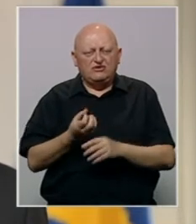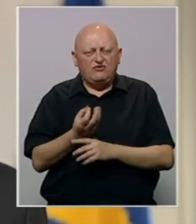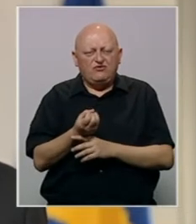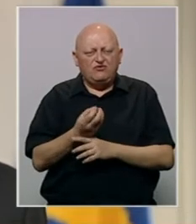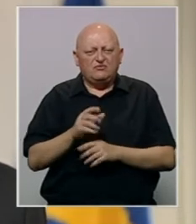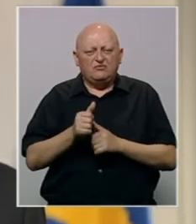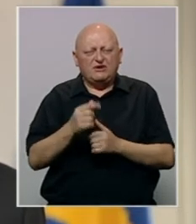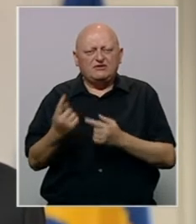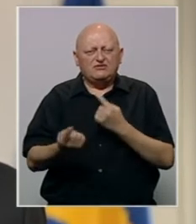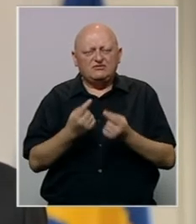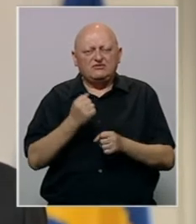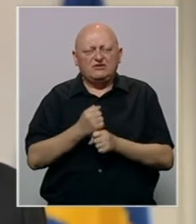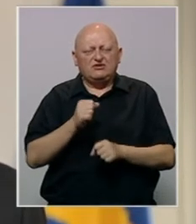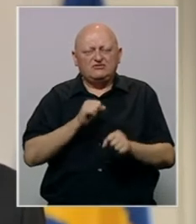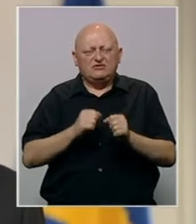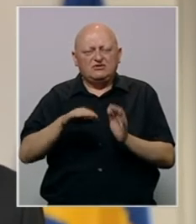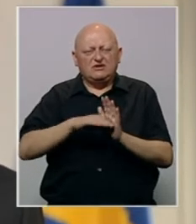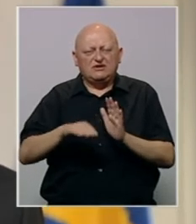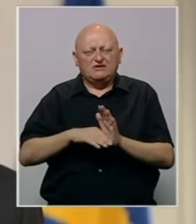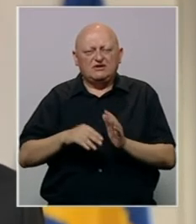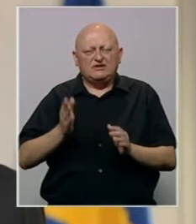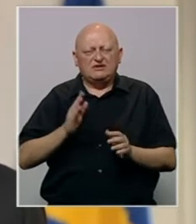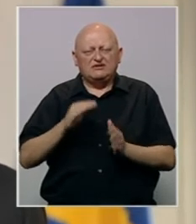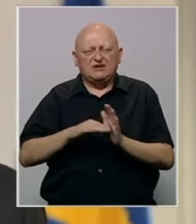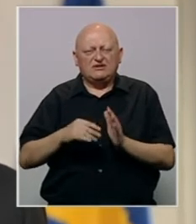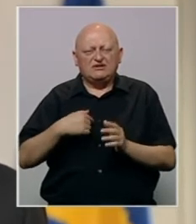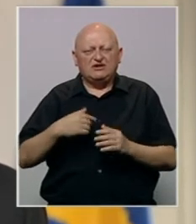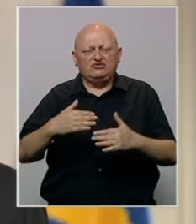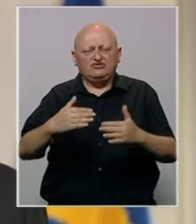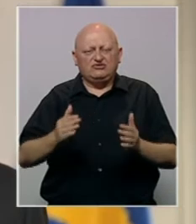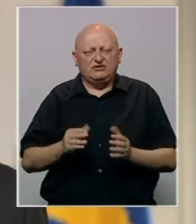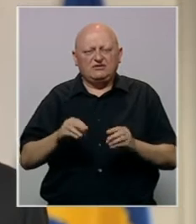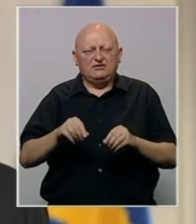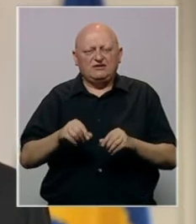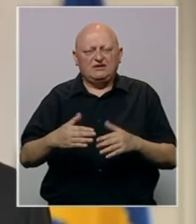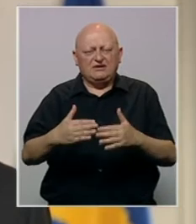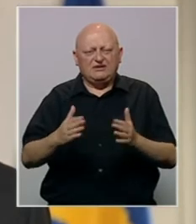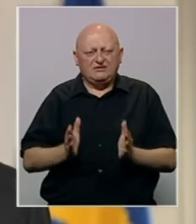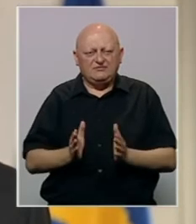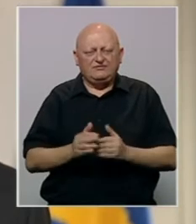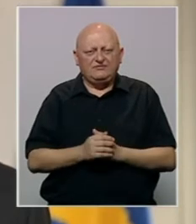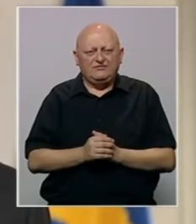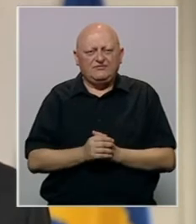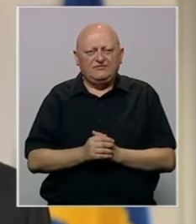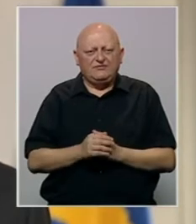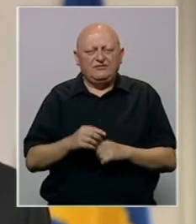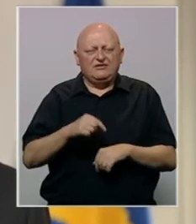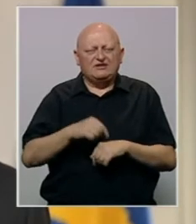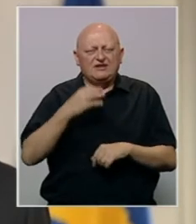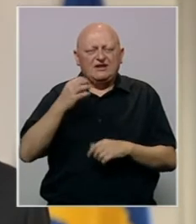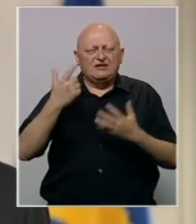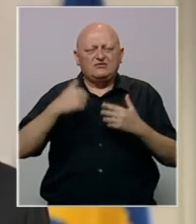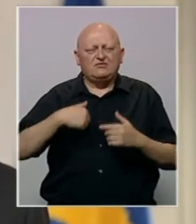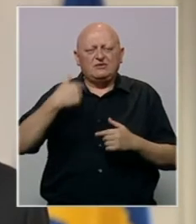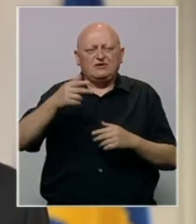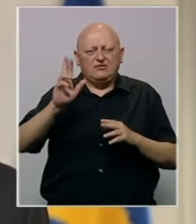prate situaciju i djelovat će u odbrani zakona i građana, našeg suvereniteta i teritorijalnog integriteta. Sati, dani i sedmice